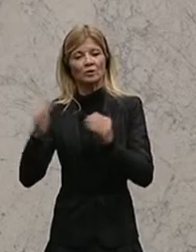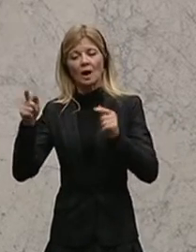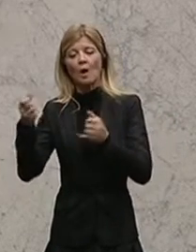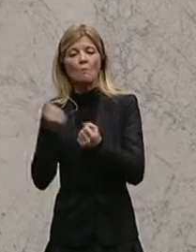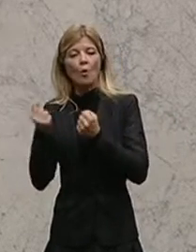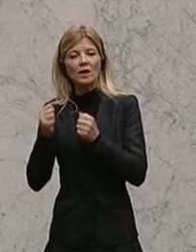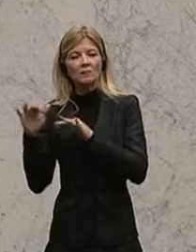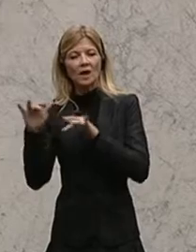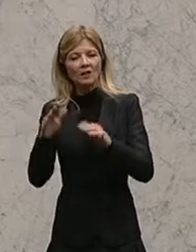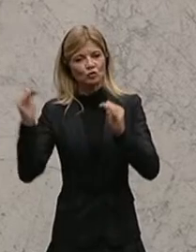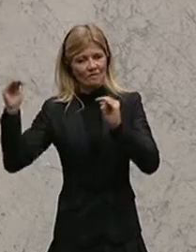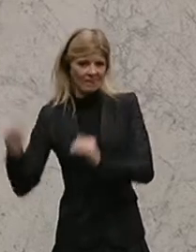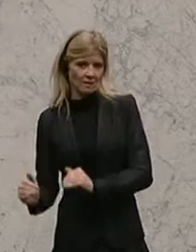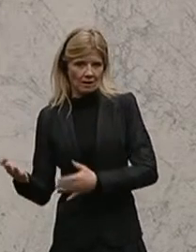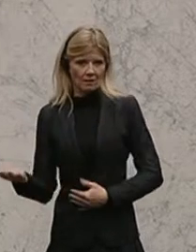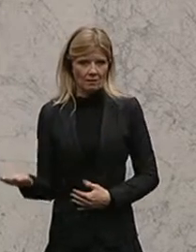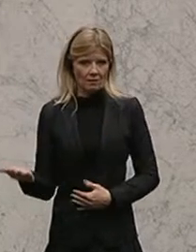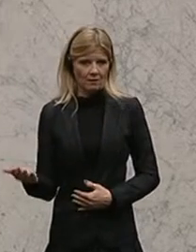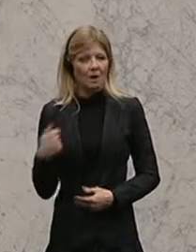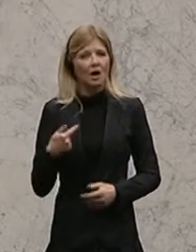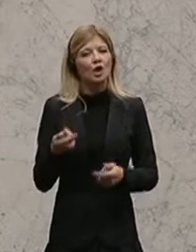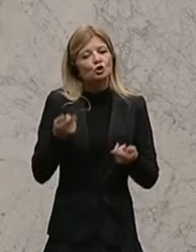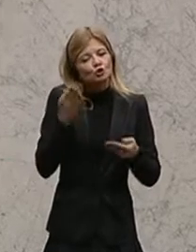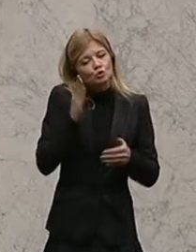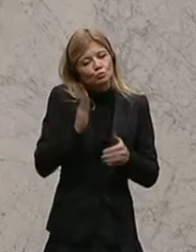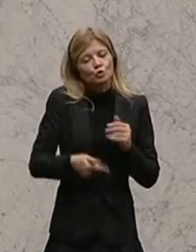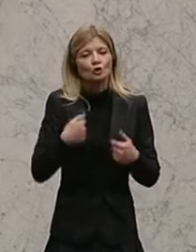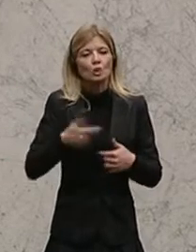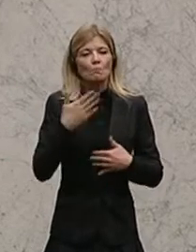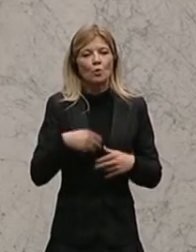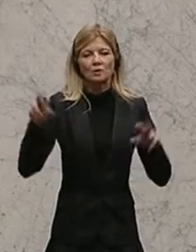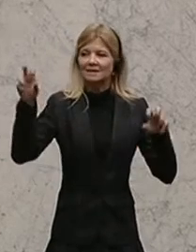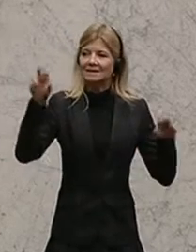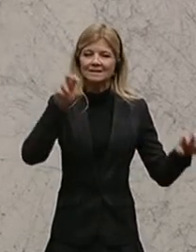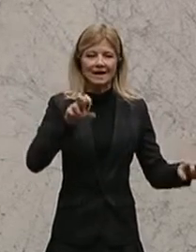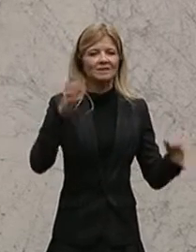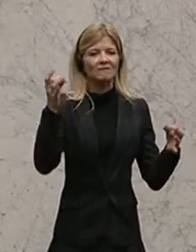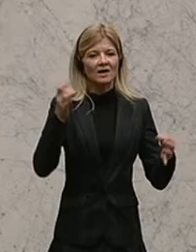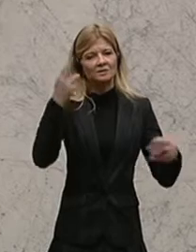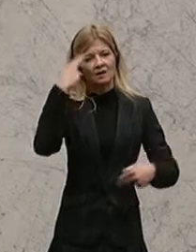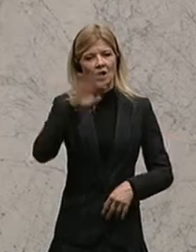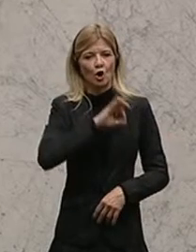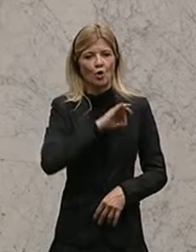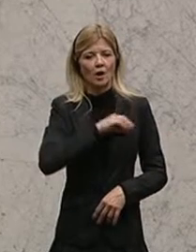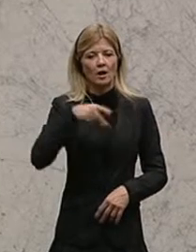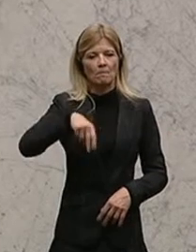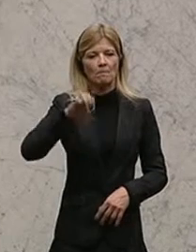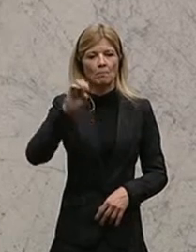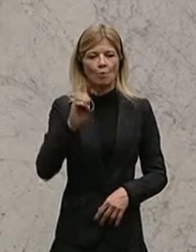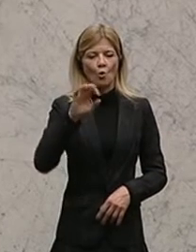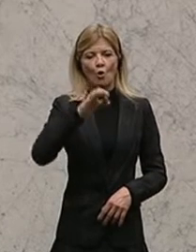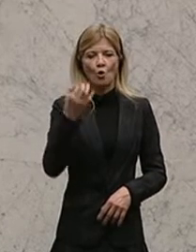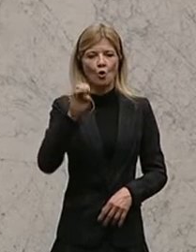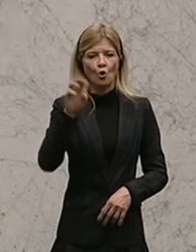Schließen möchte ich mit einem Zitat vom Herrn Kollegen Bogorchek aus einer APA-Aussendung vom 9.